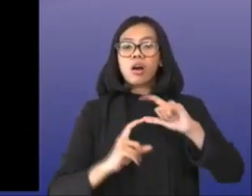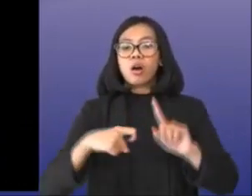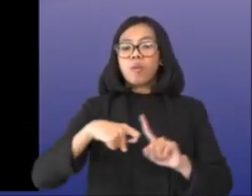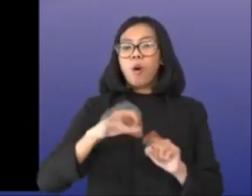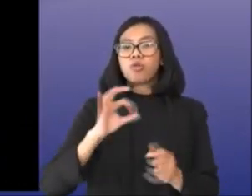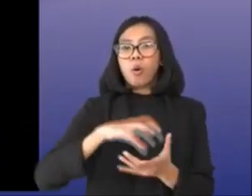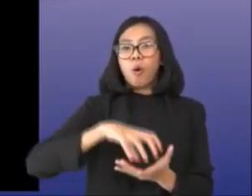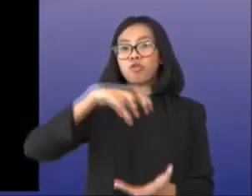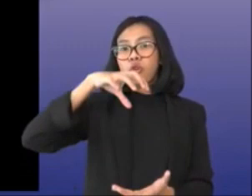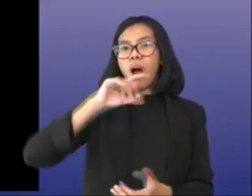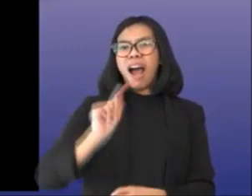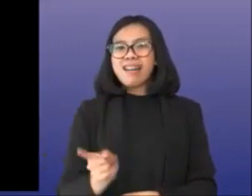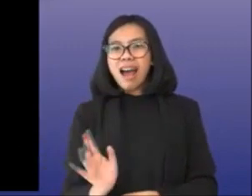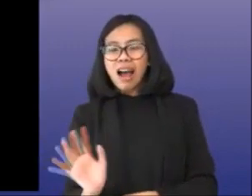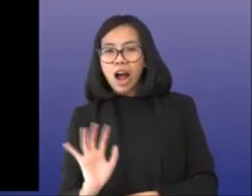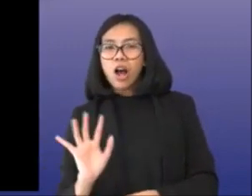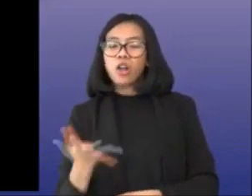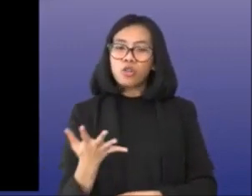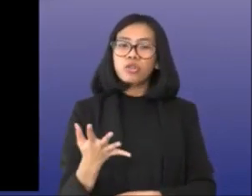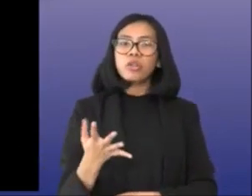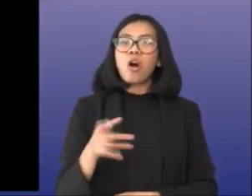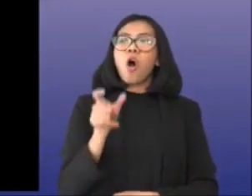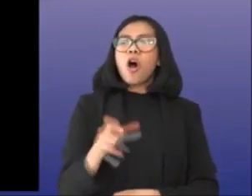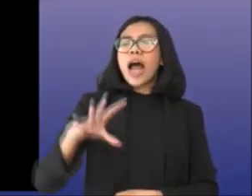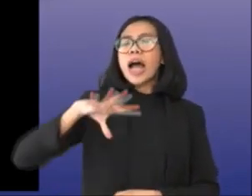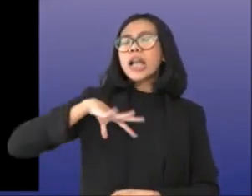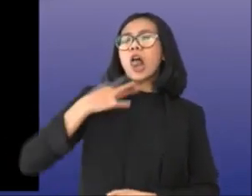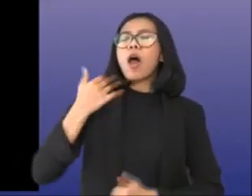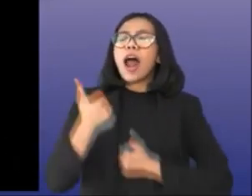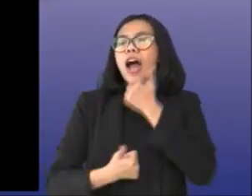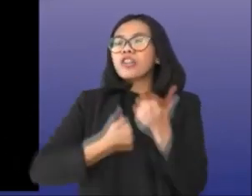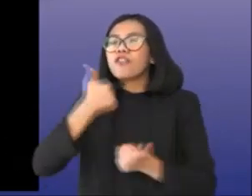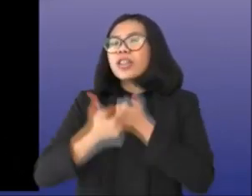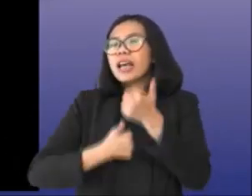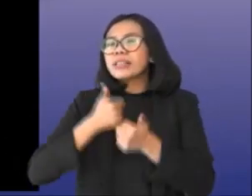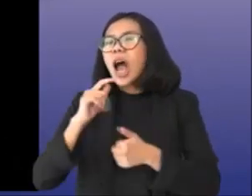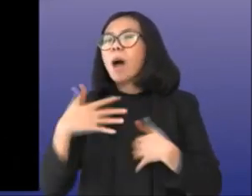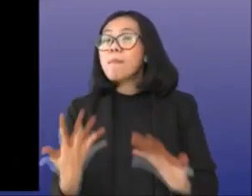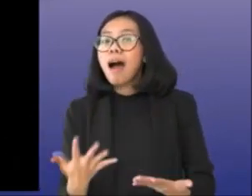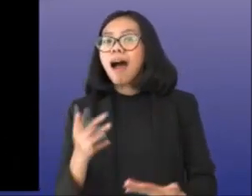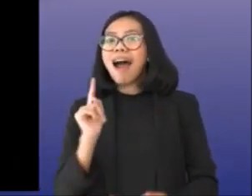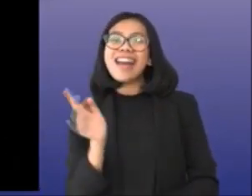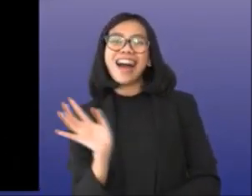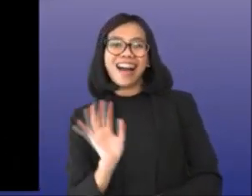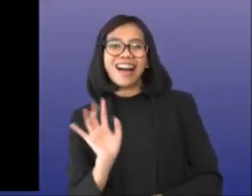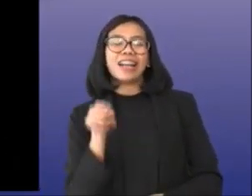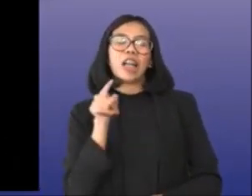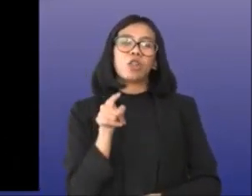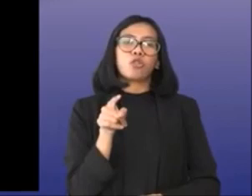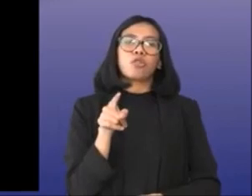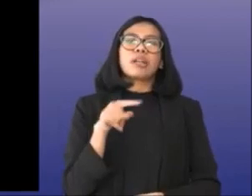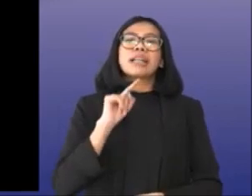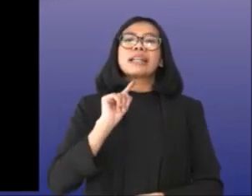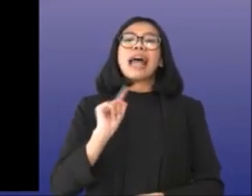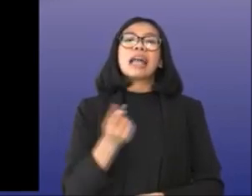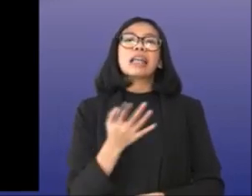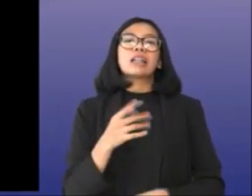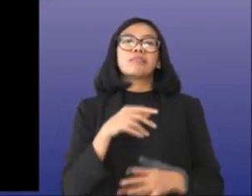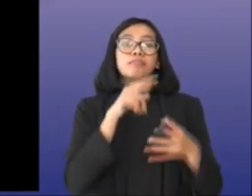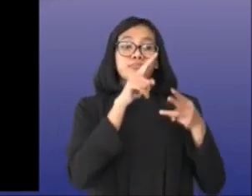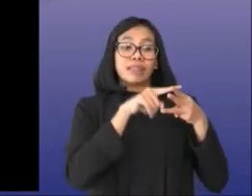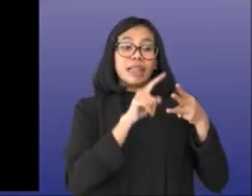aktivitas-aktivitas yang sudah dilakukan oleh relawan COVID-19 ini? Dan ini semua berdasarkan surat edaran